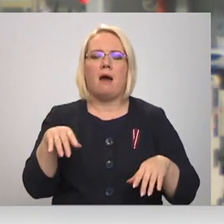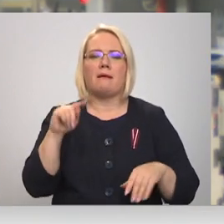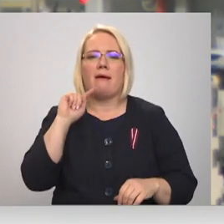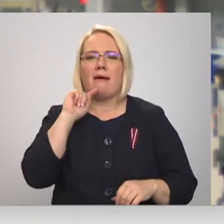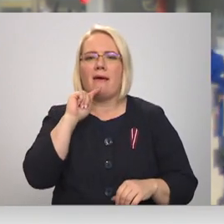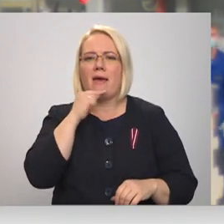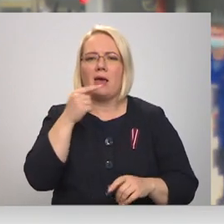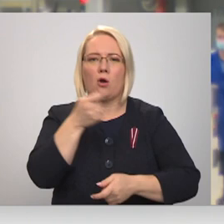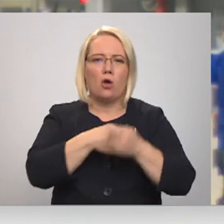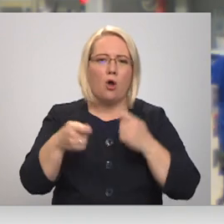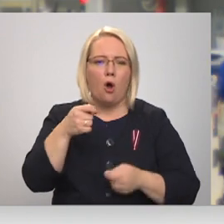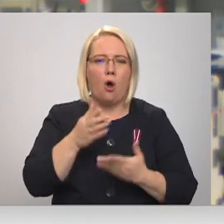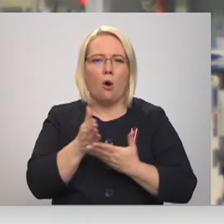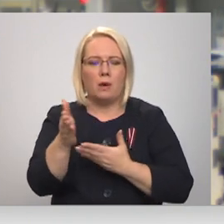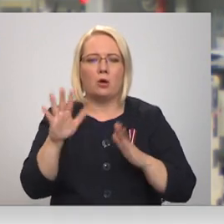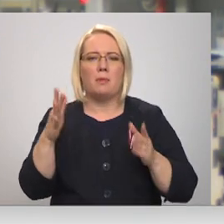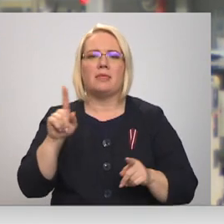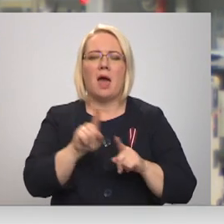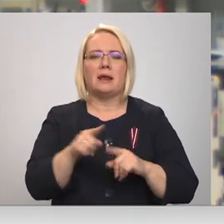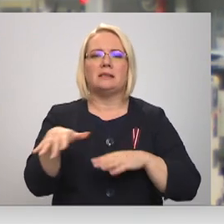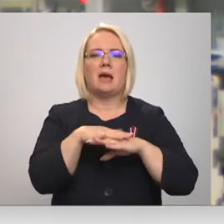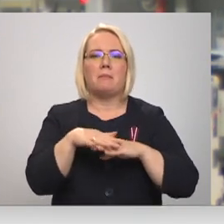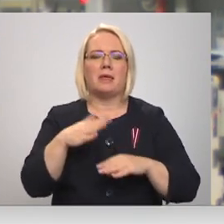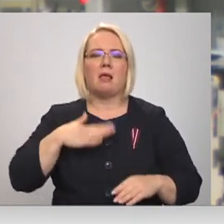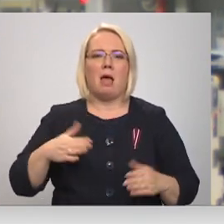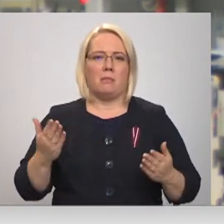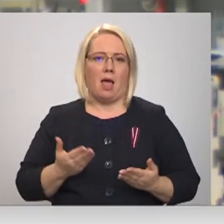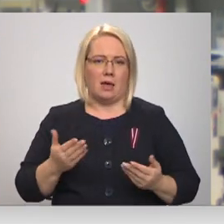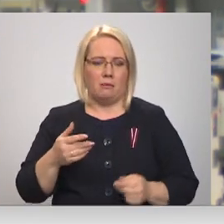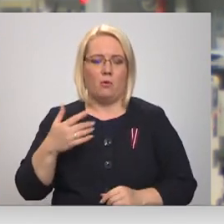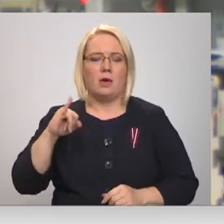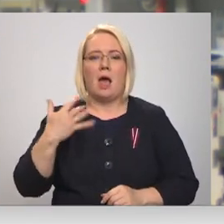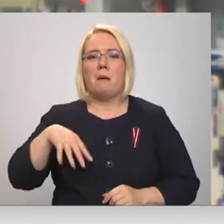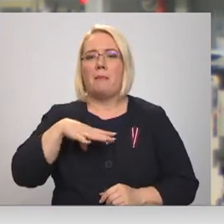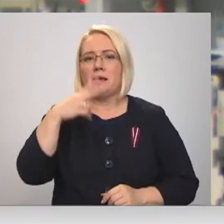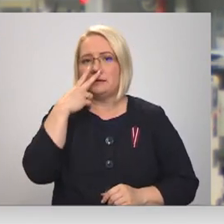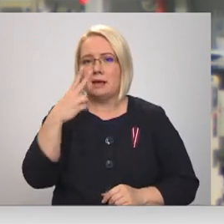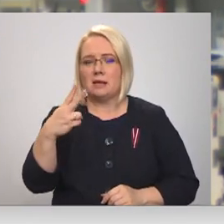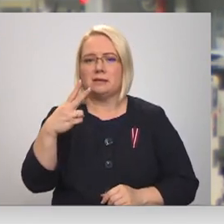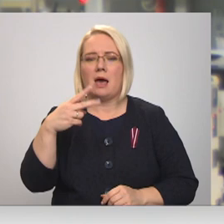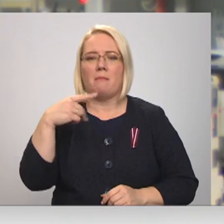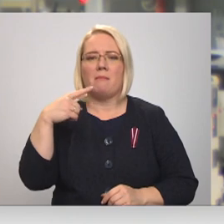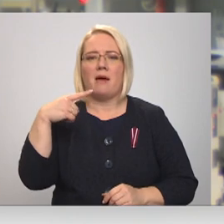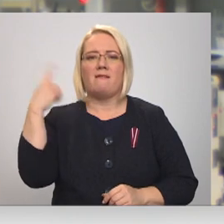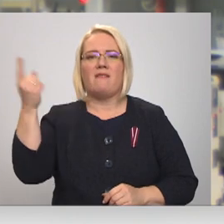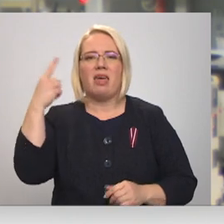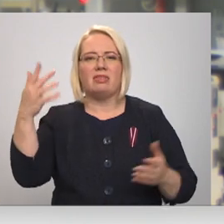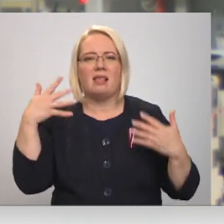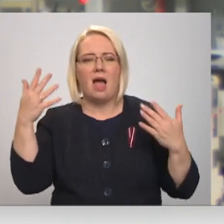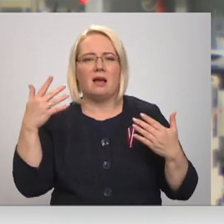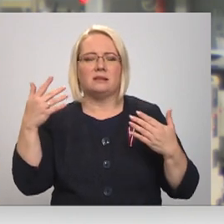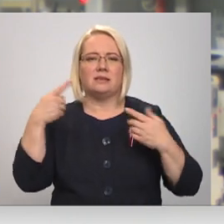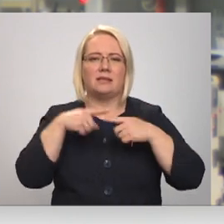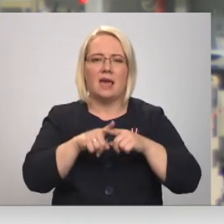par tādu sabiedrības Latviju, ja mēs redzam tās pašas ventilācijas iekārtas, medicīnas